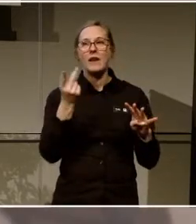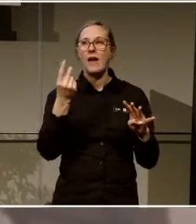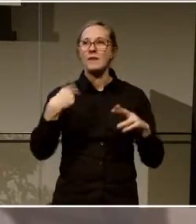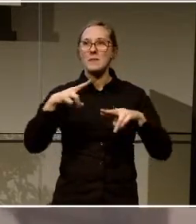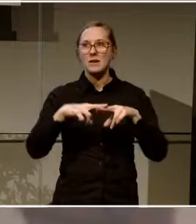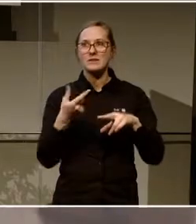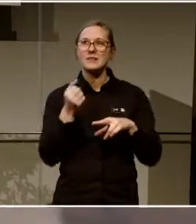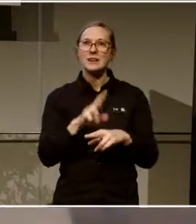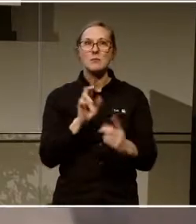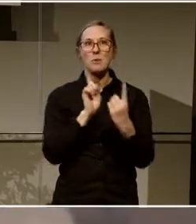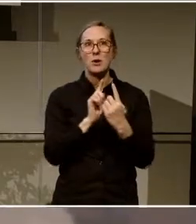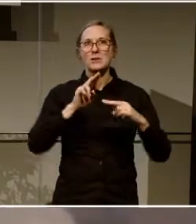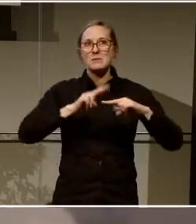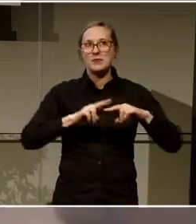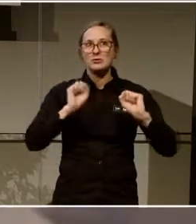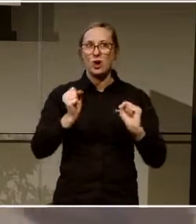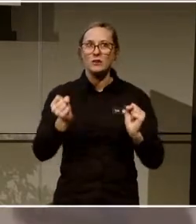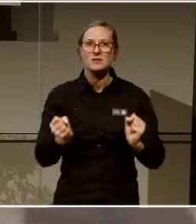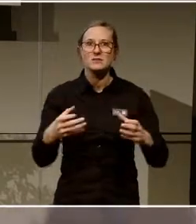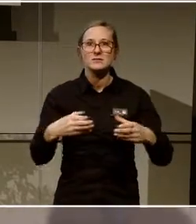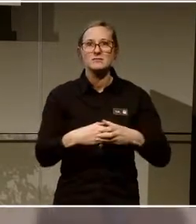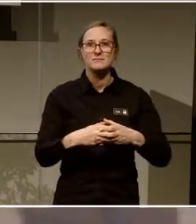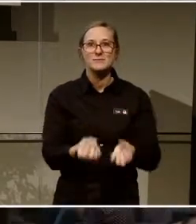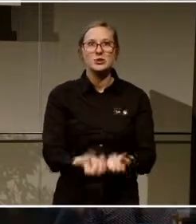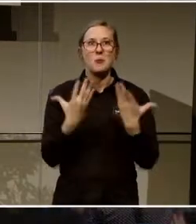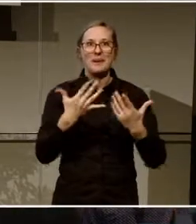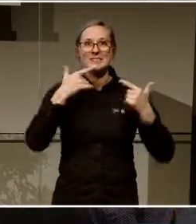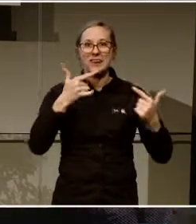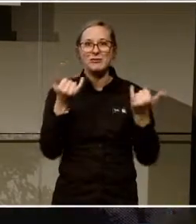de här mötesplatserna som vi ska utveckla tillsammans nu. Tack för idag.